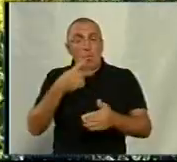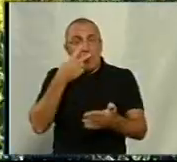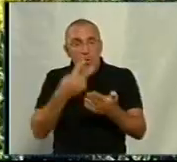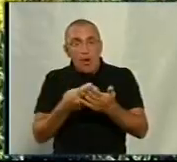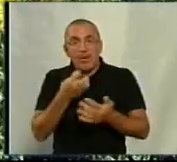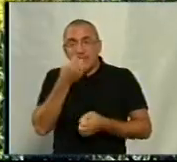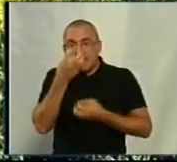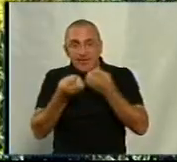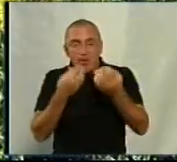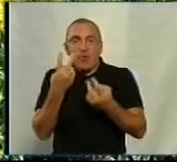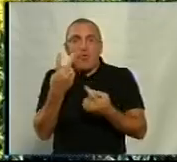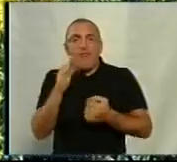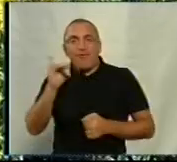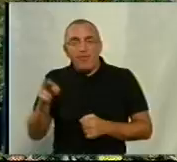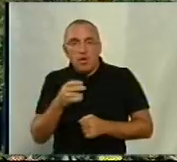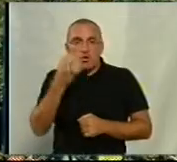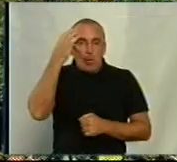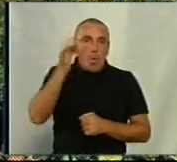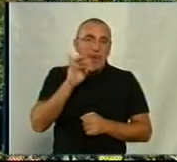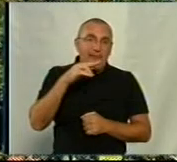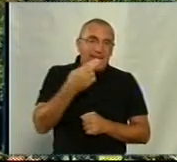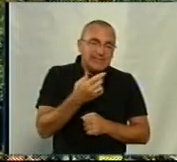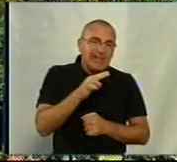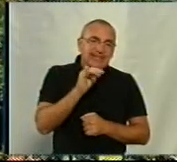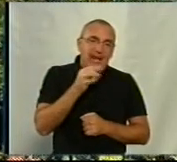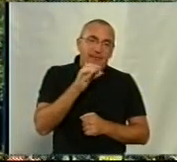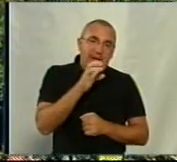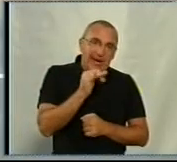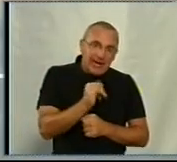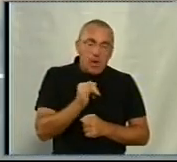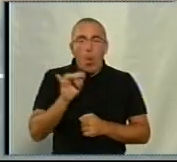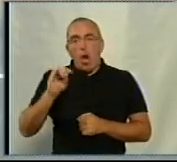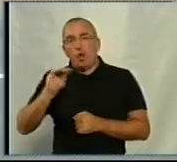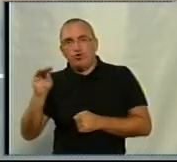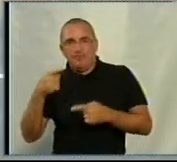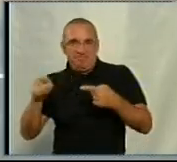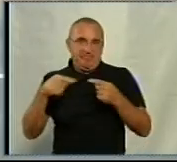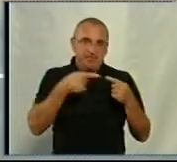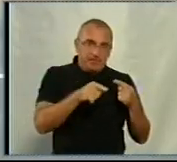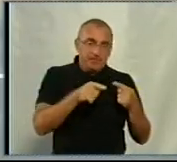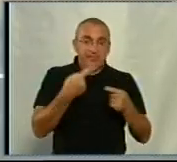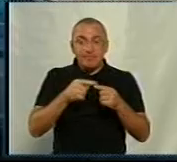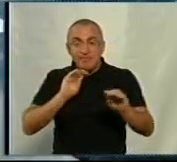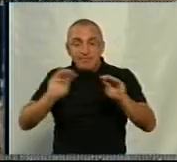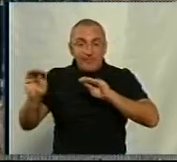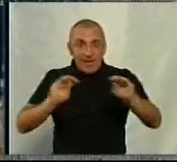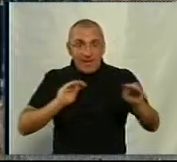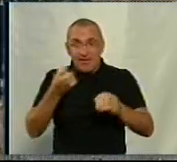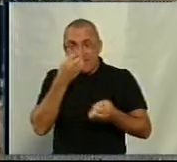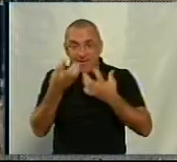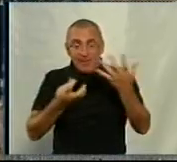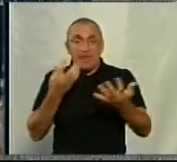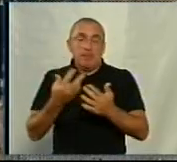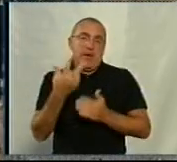чорнобривці, але двох видів – чорнобривець «Дискавері» та звичайний «Оранж». Сама робота по повному облаштуванні даних інсталяцій квіткових